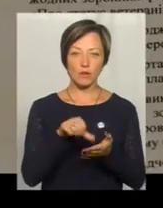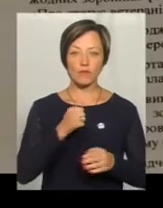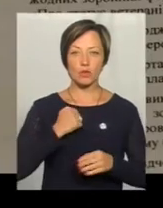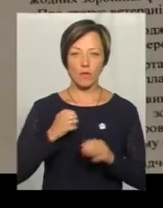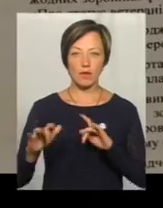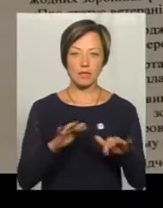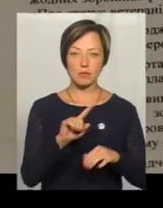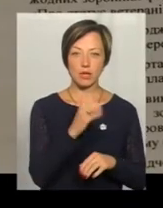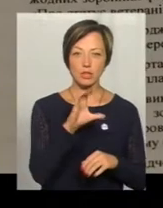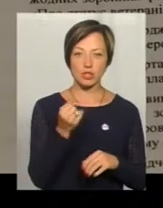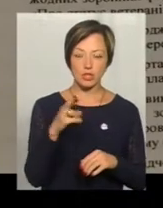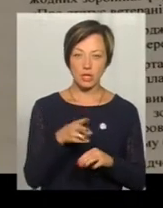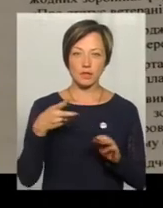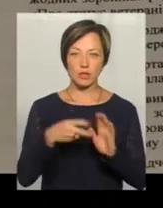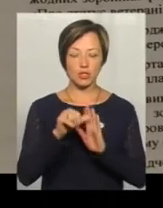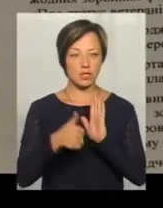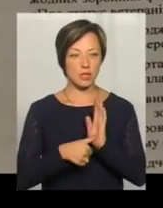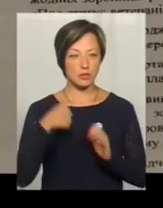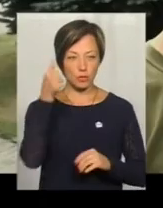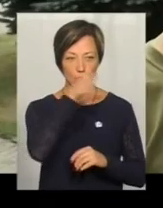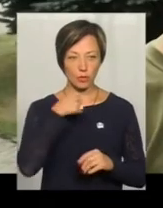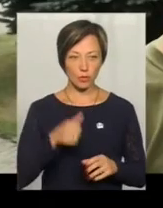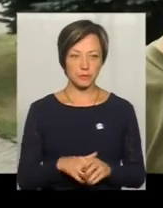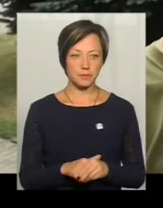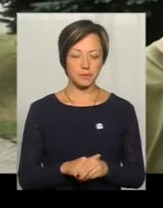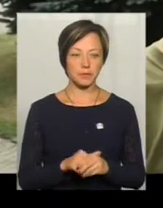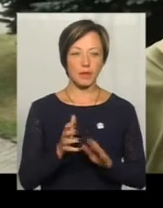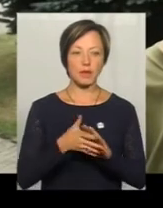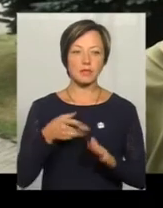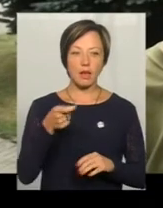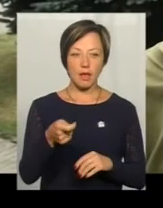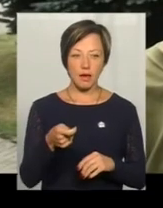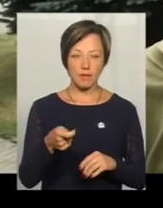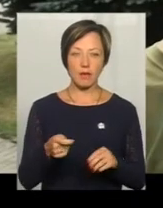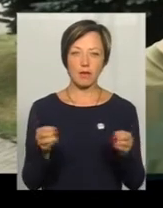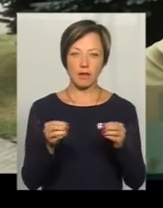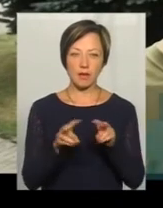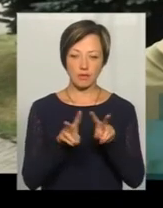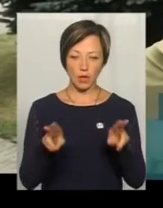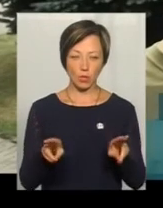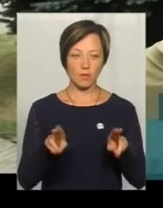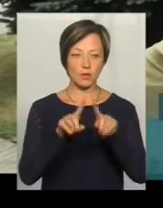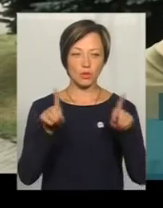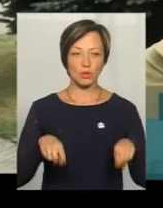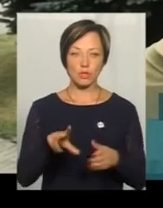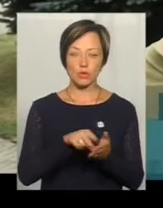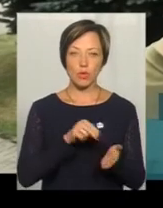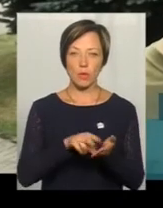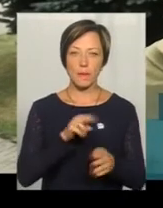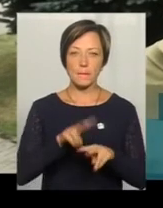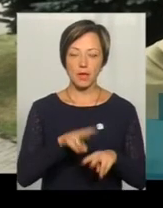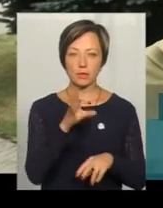військових діях з 1 січня 2016 року. Заява, встановлено на зразку копія паспорта,